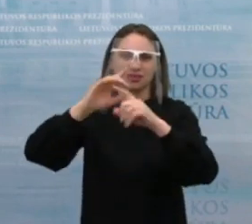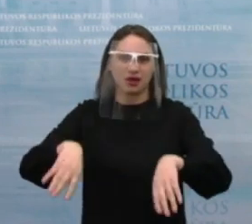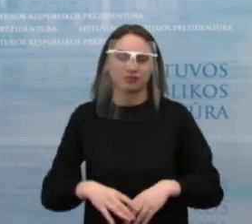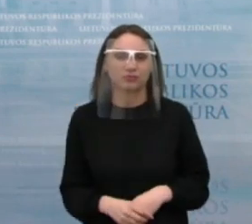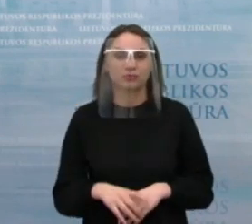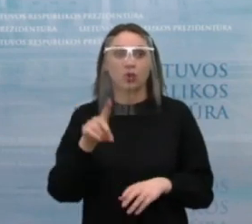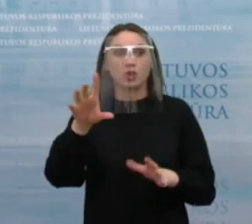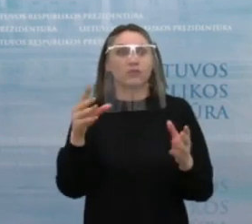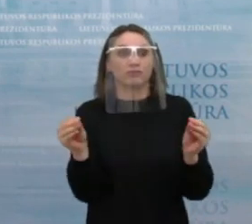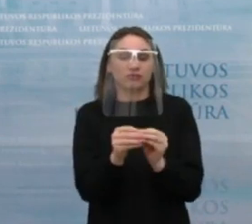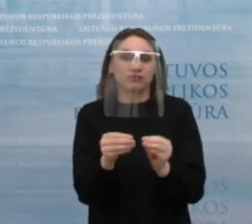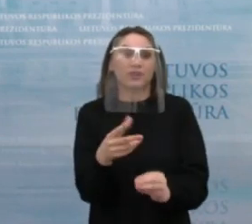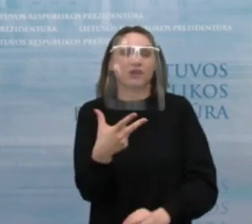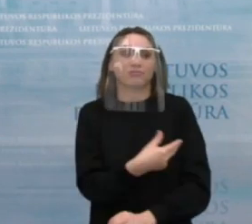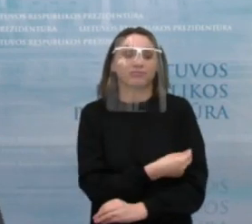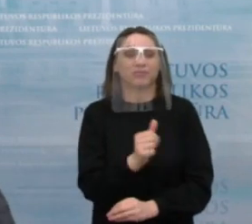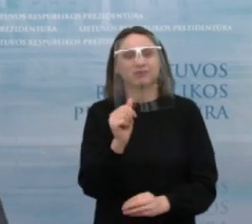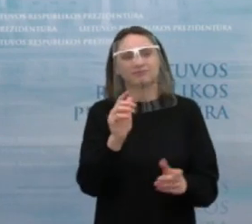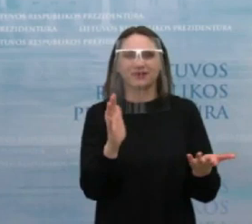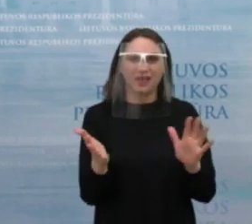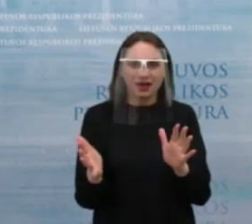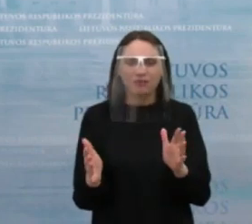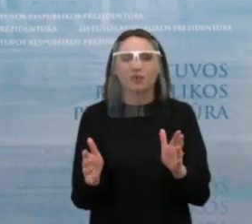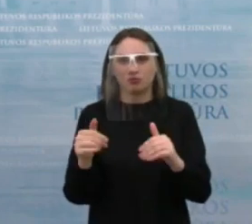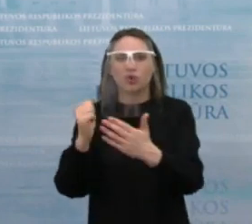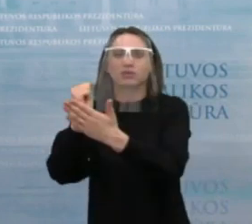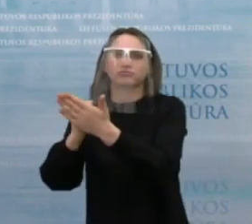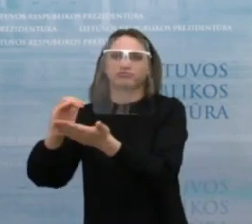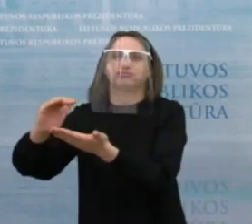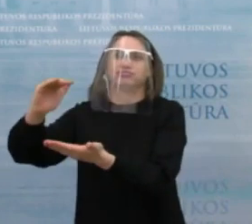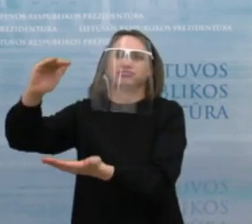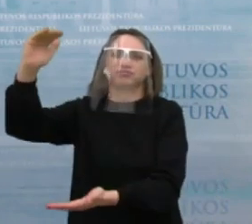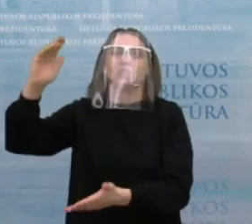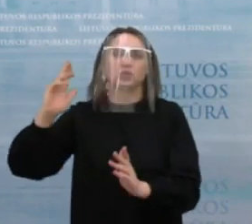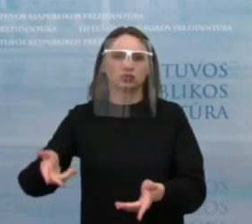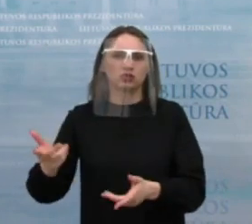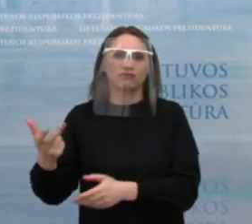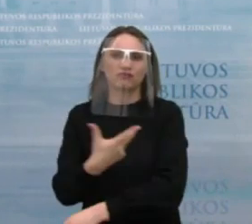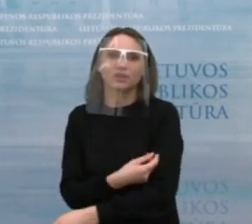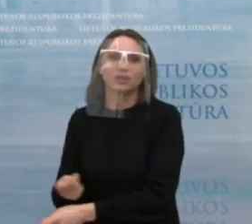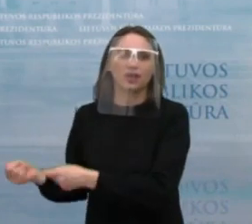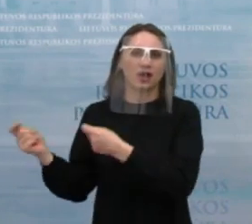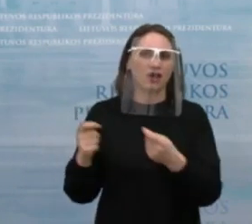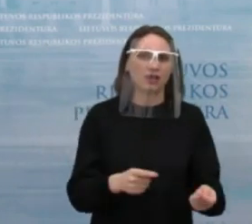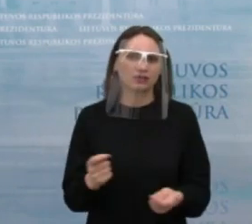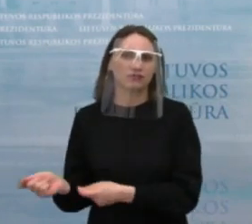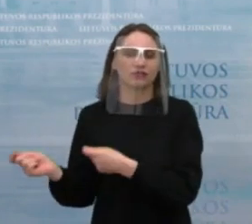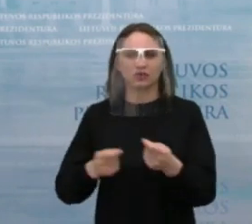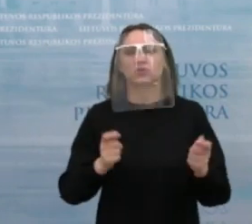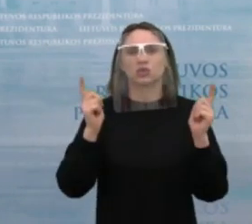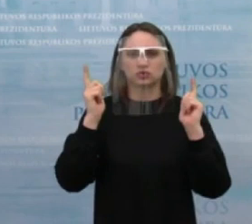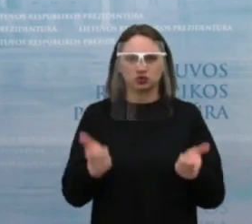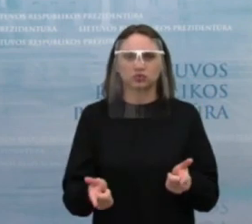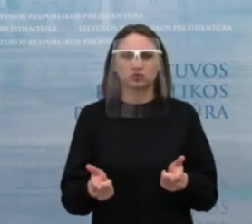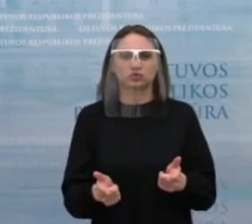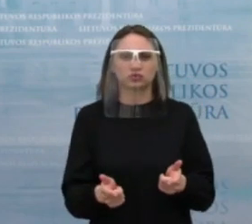neišauks, tai jis gali rastis, nes kaip minėjau vakcinų tėkimas auga ir jis be jokios abejonės auks ypač